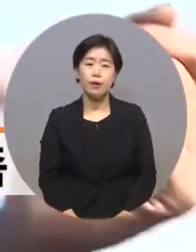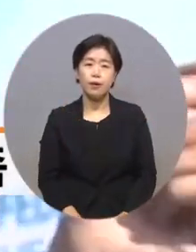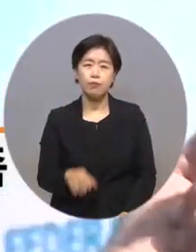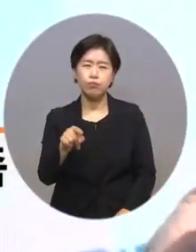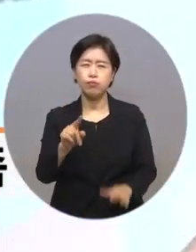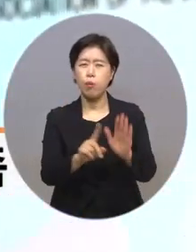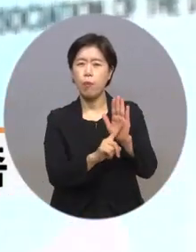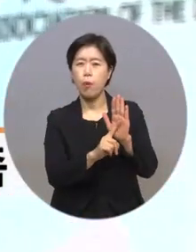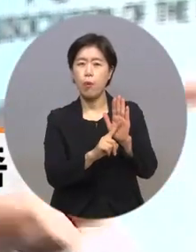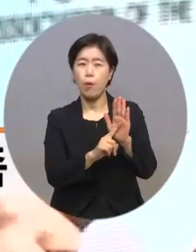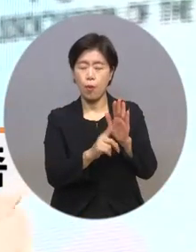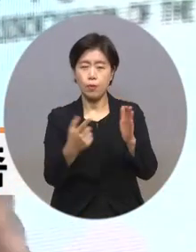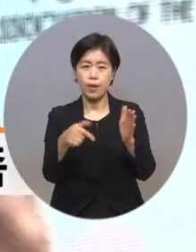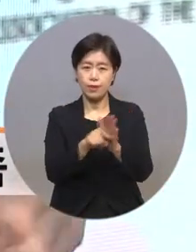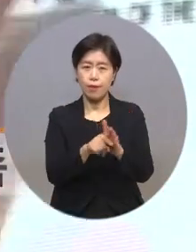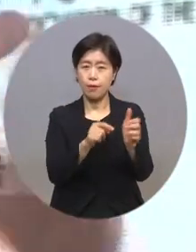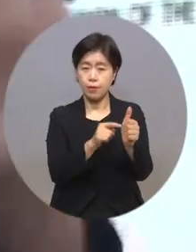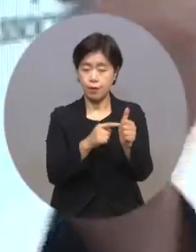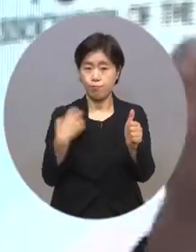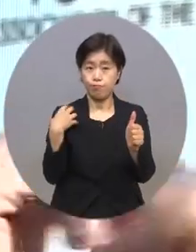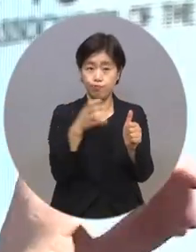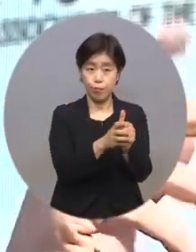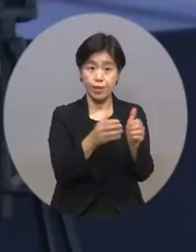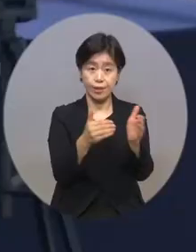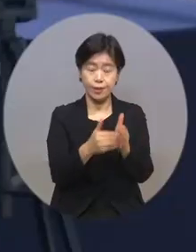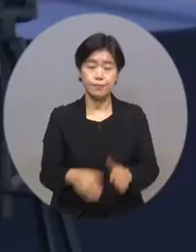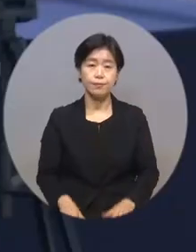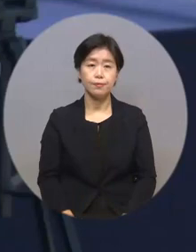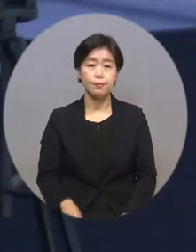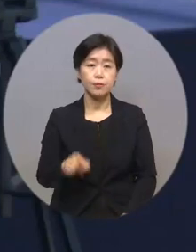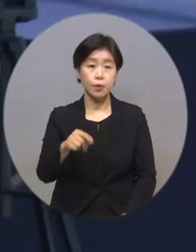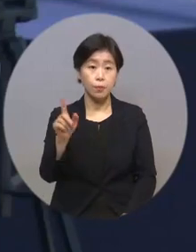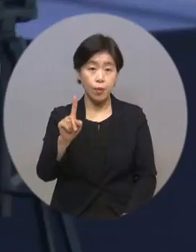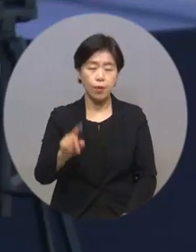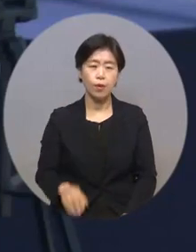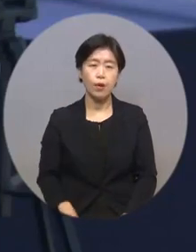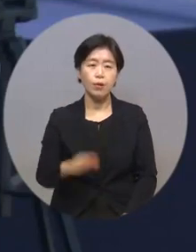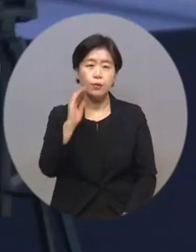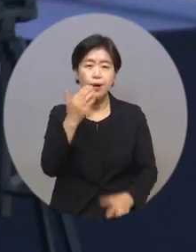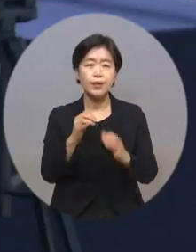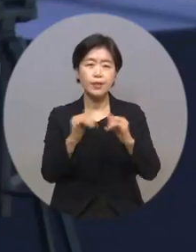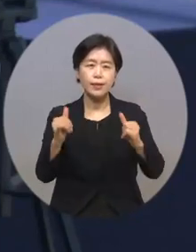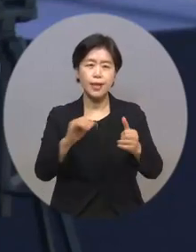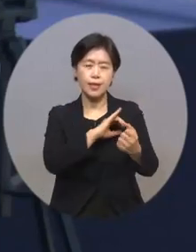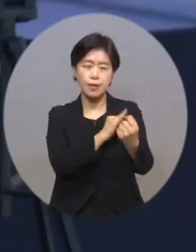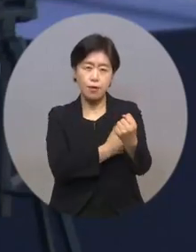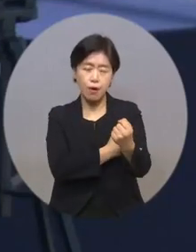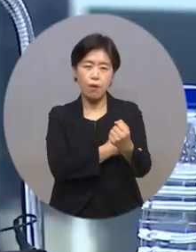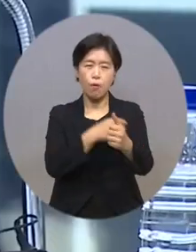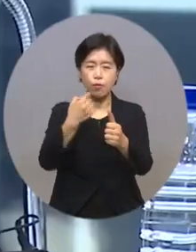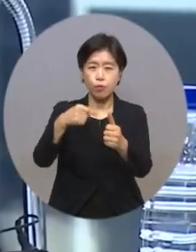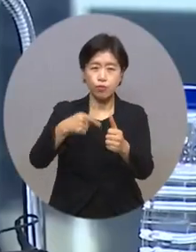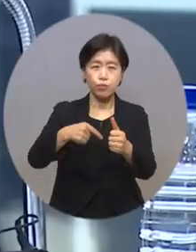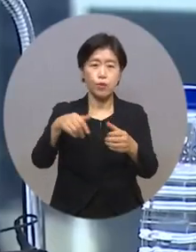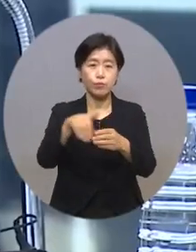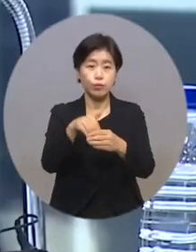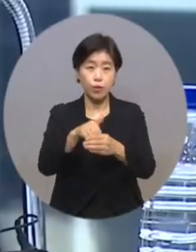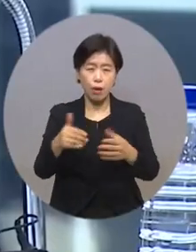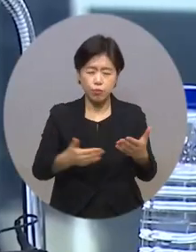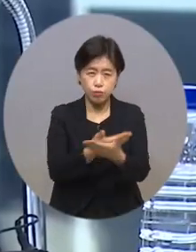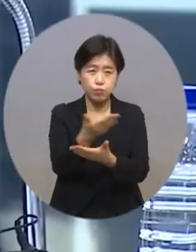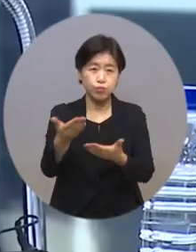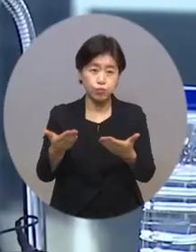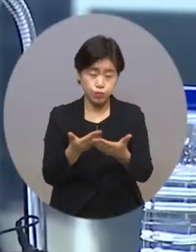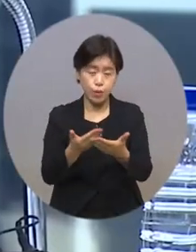코처를 위촉했습니다. 세계농아인연맹총회는 농아인의 인권과 교육, 문화 등을 공유하는 자기로 전세계 농아인을